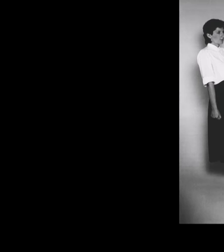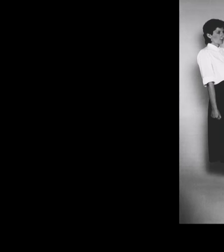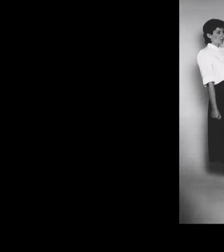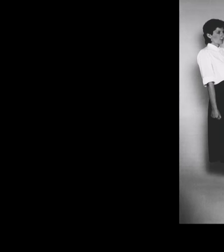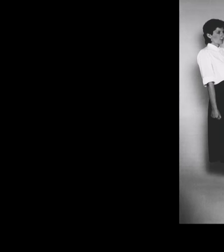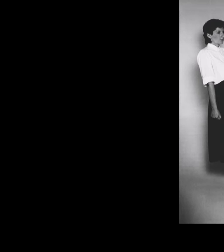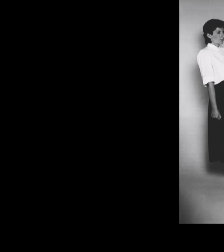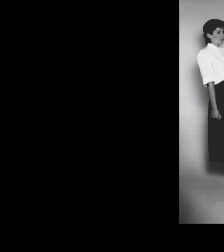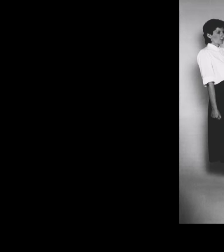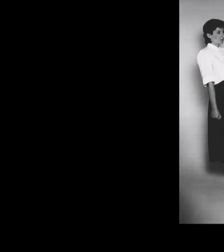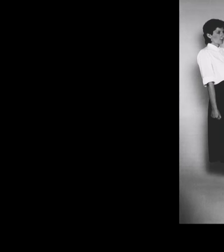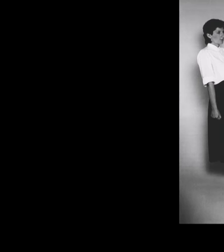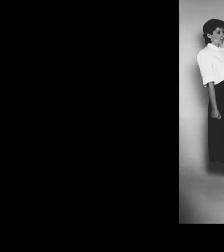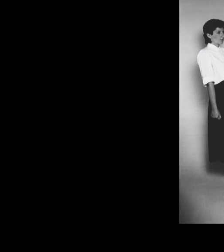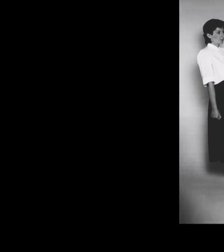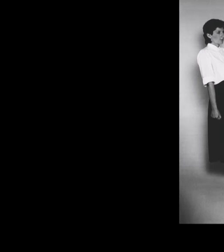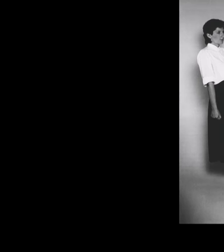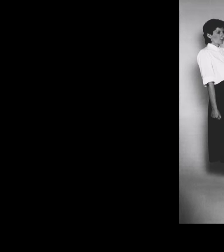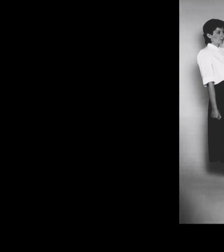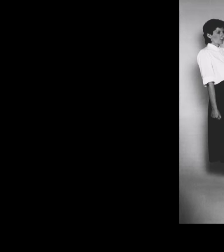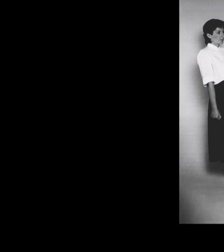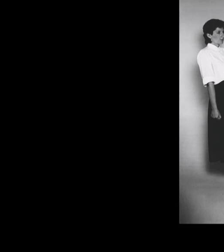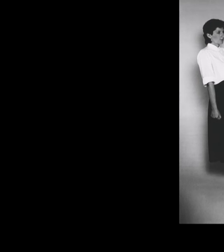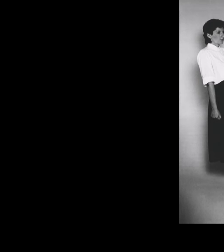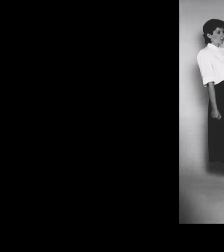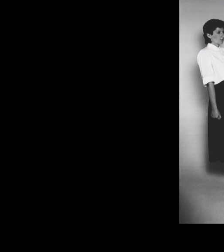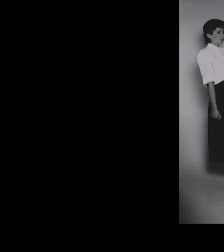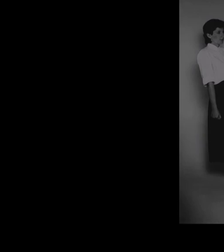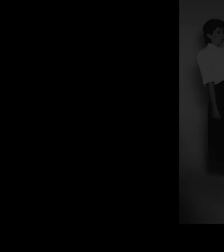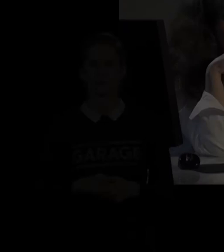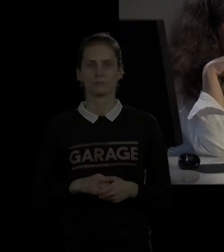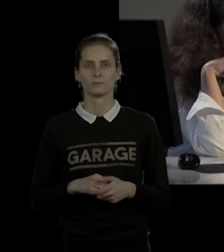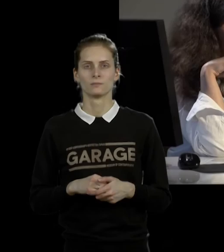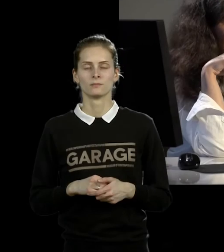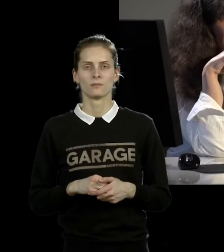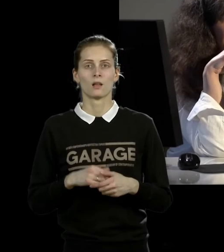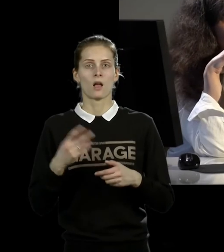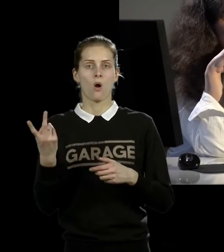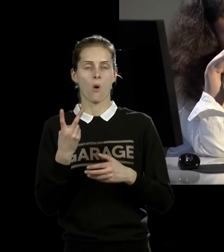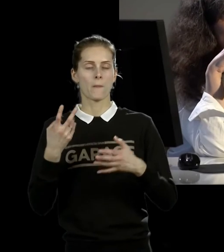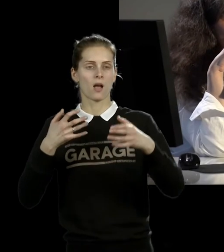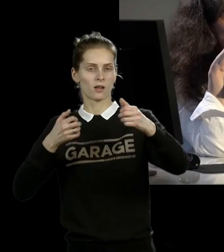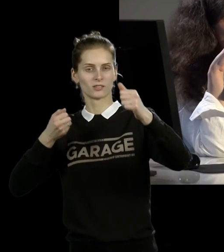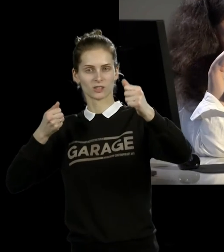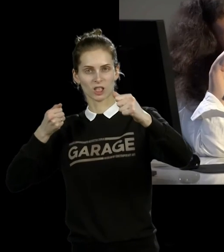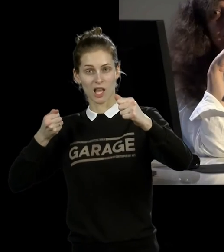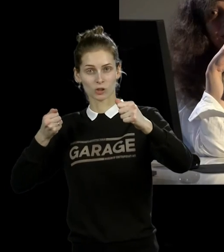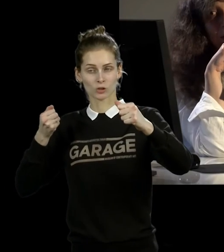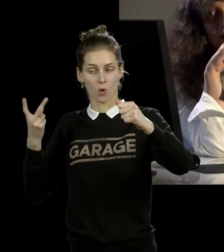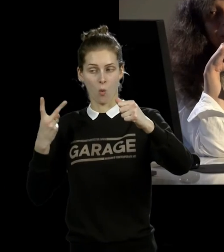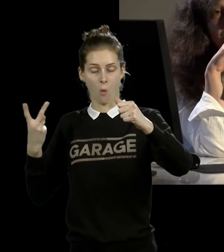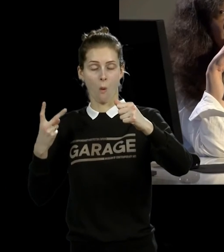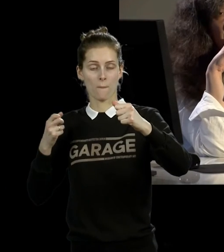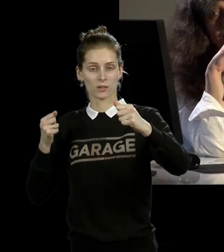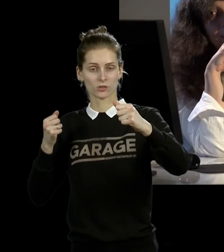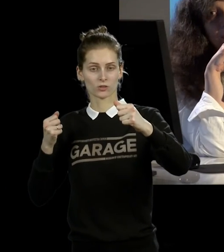локтях, а тела отклонены назад, обозначая напряжение. Так, так, менее, то есть, как бы, менее